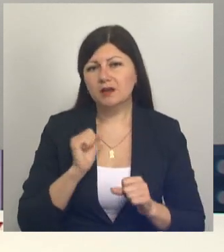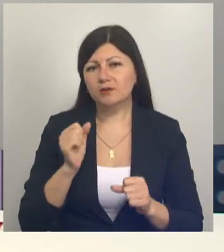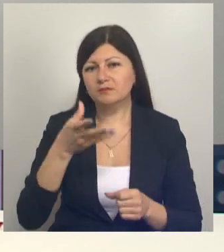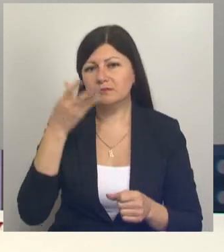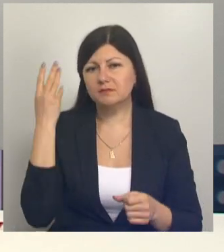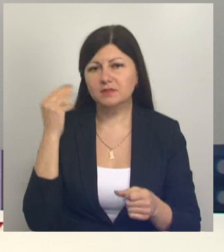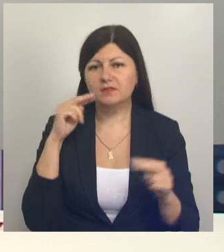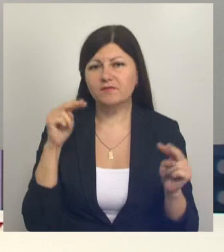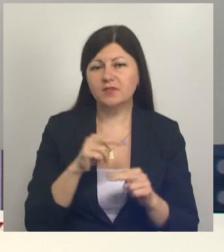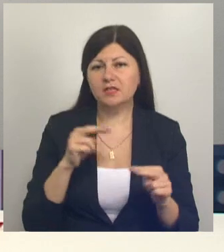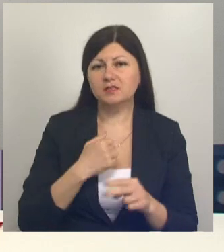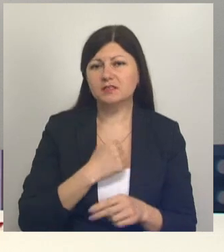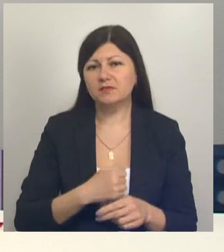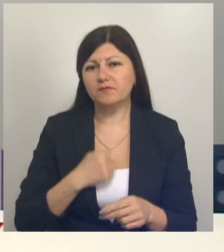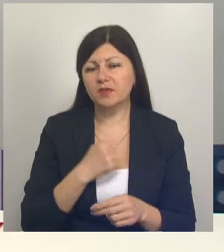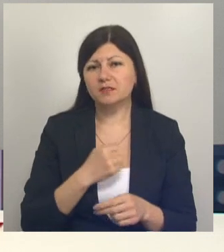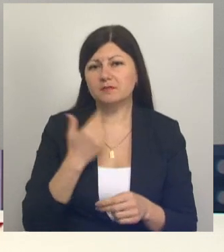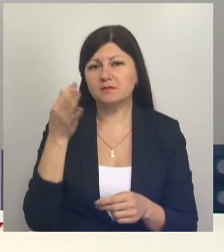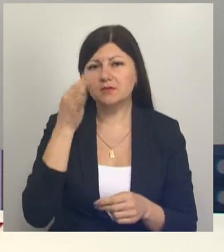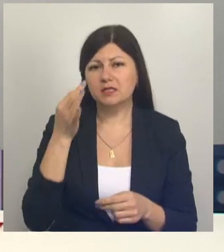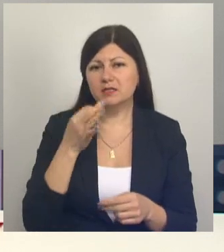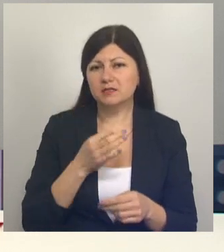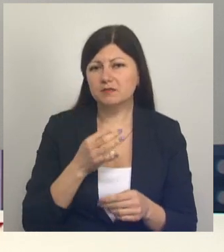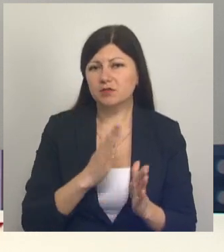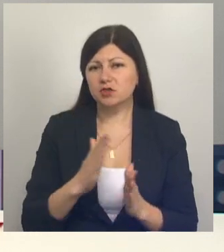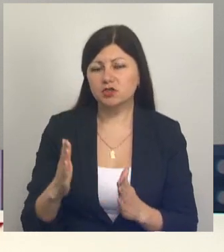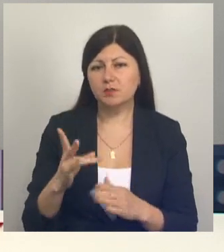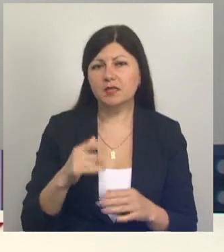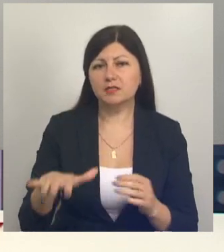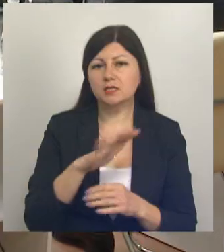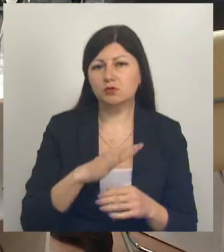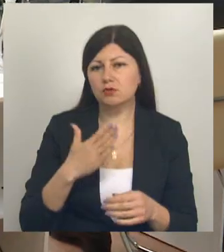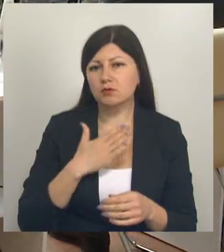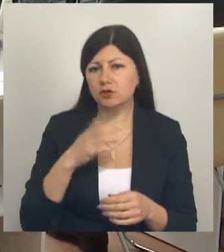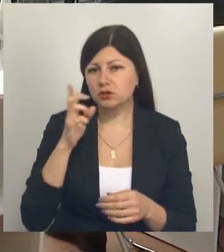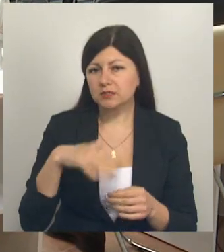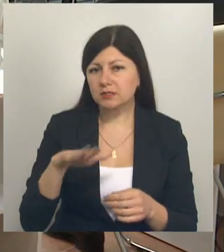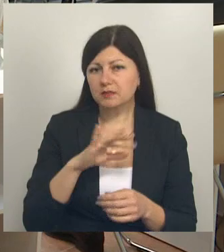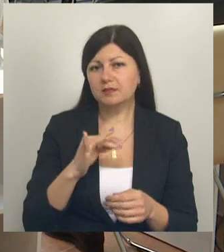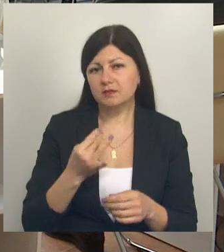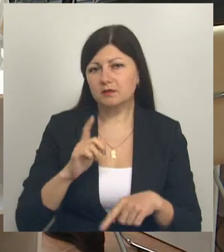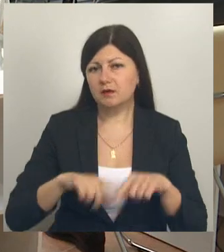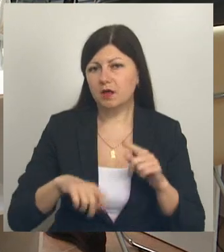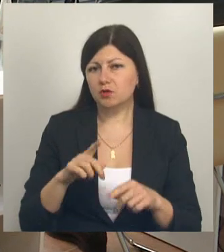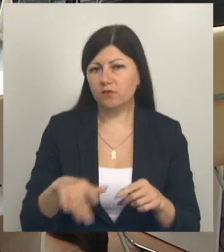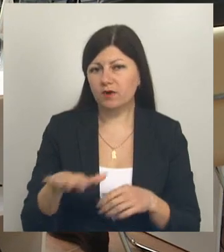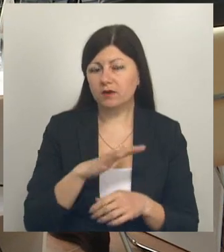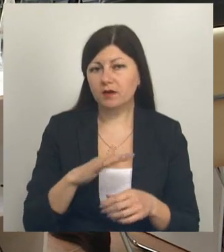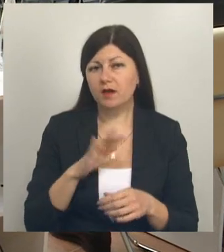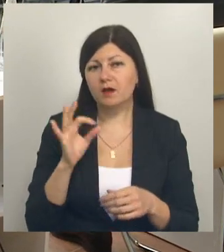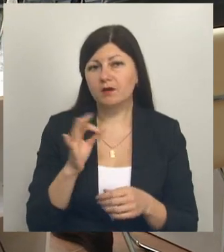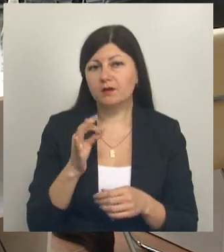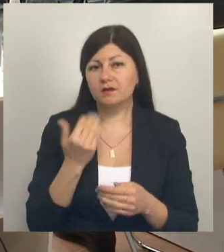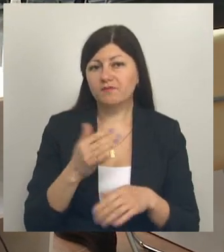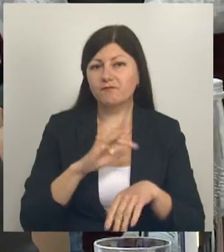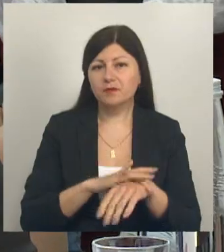свидетельства зверств гитлеровского режима на территории нашей страны и родного края. О геноциде мирного населения,